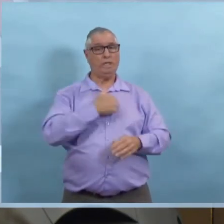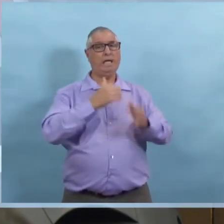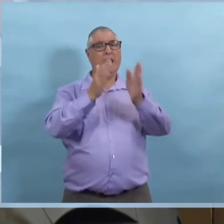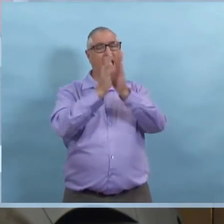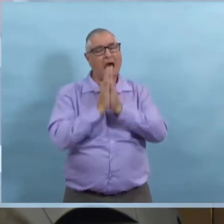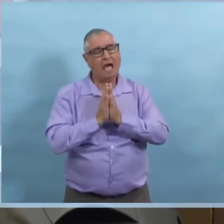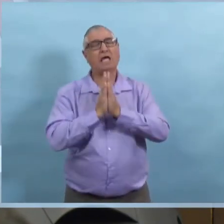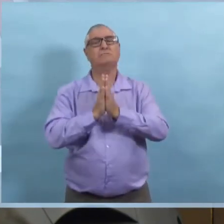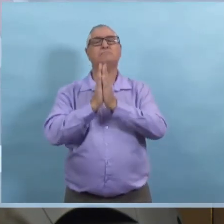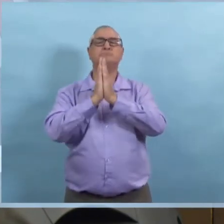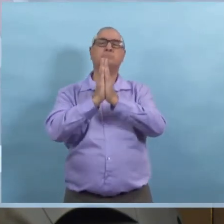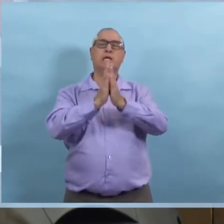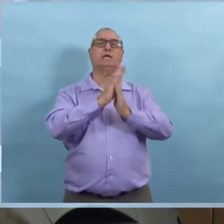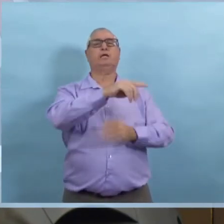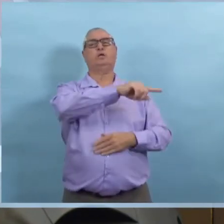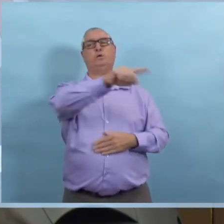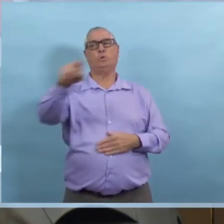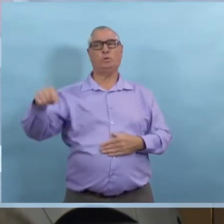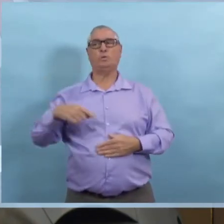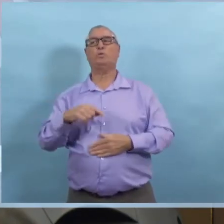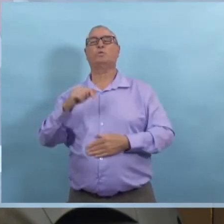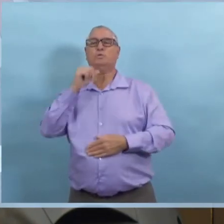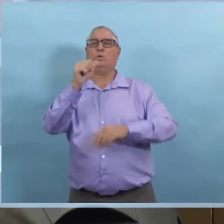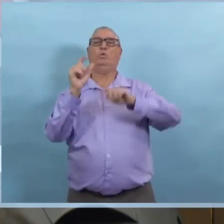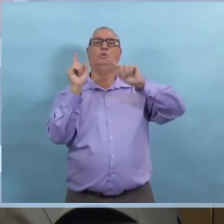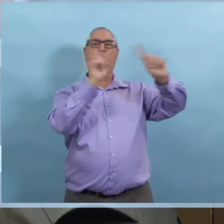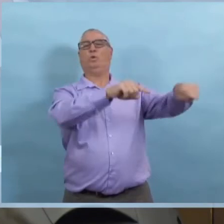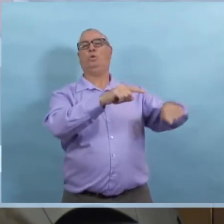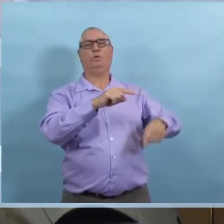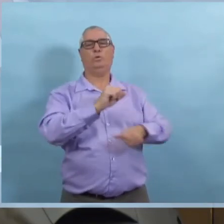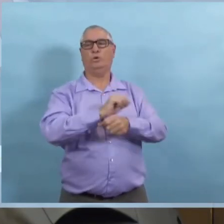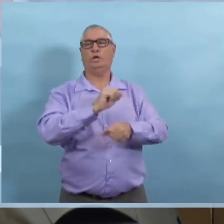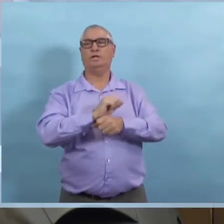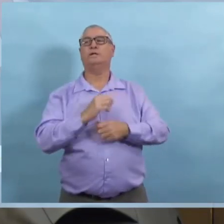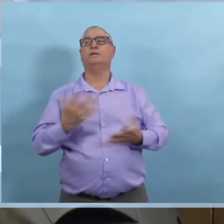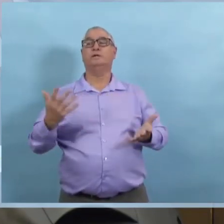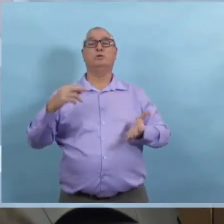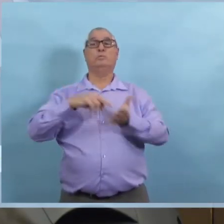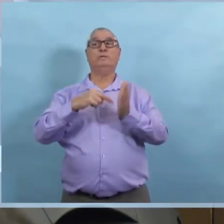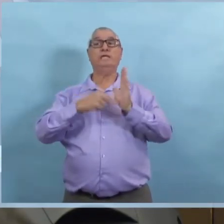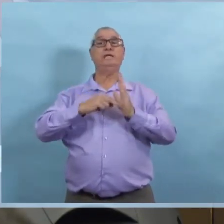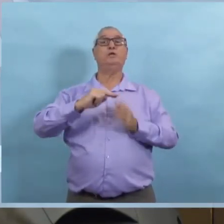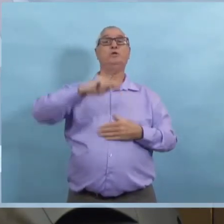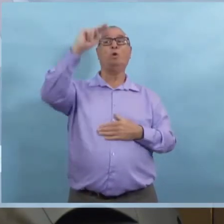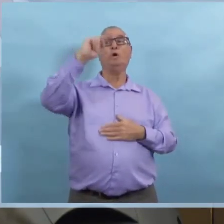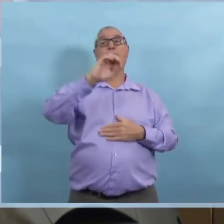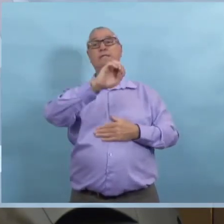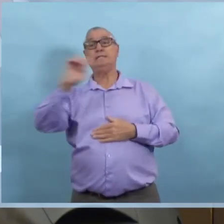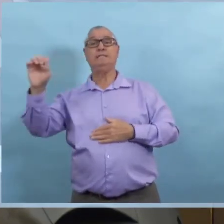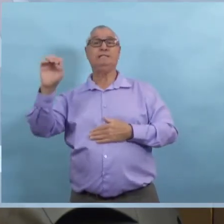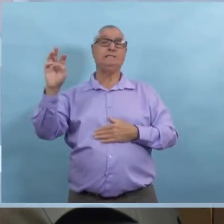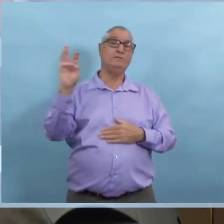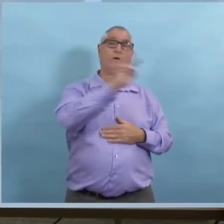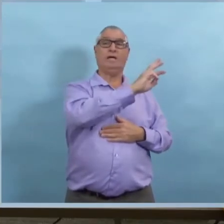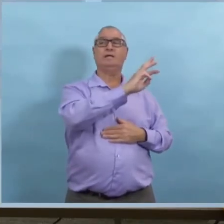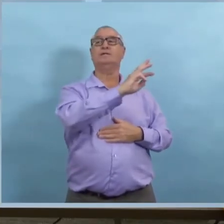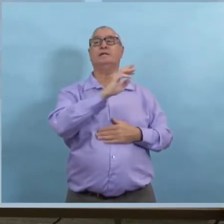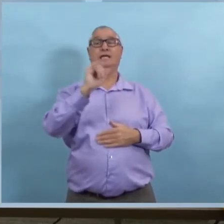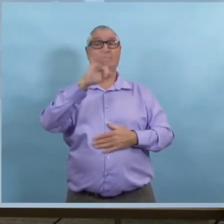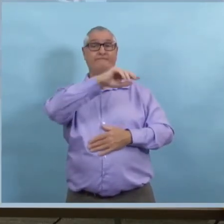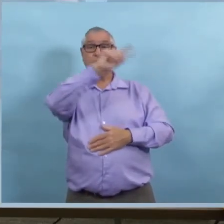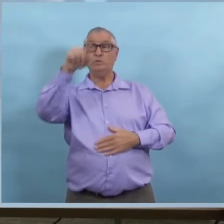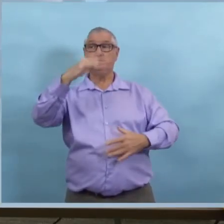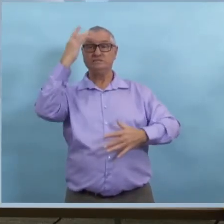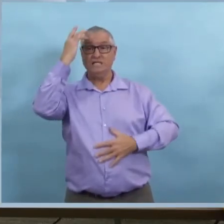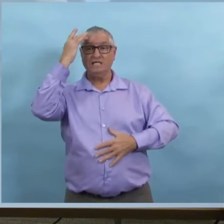important que les gens doivent jouer. Les gens doivent rester à la maison, ne pas aller au travail. Et pour ça, il nous faut un programme généralisé d'une côte à l'autre